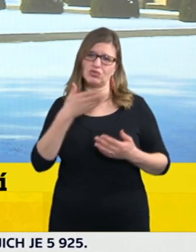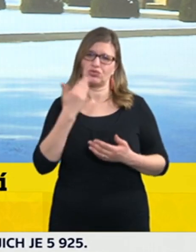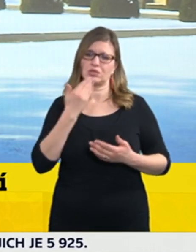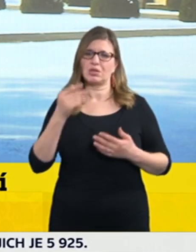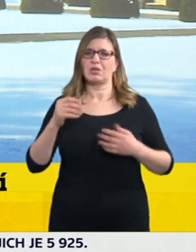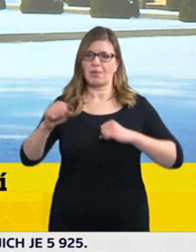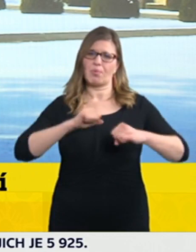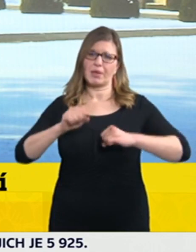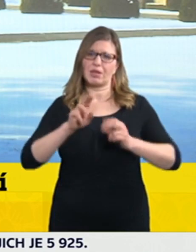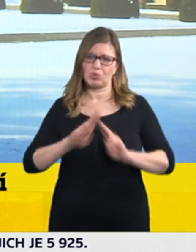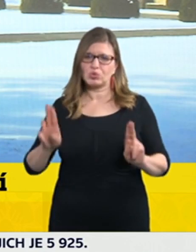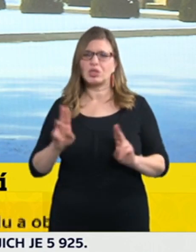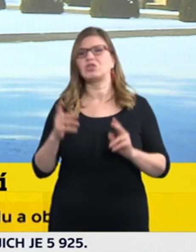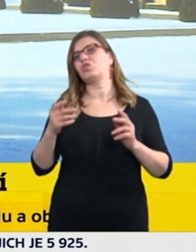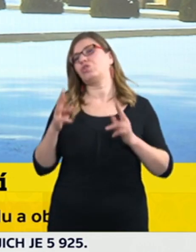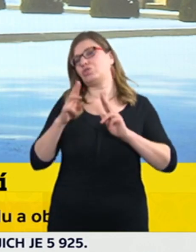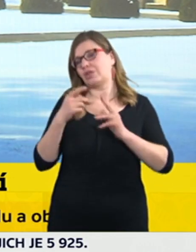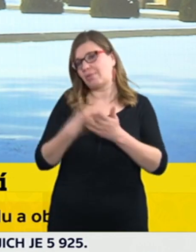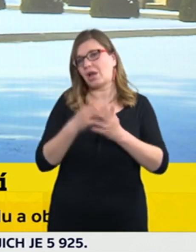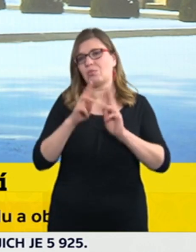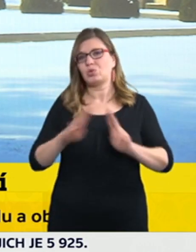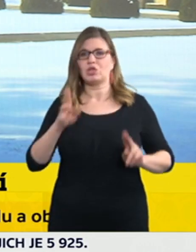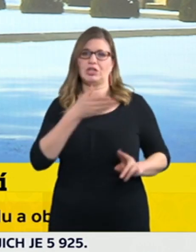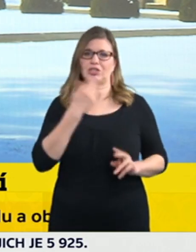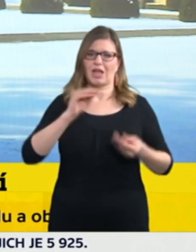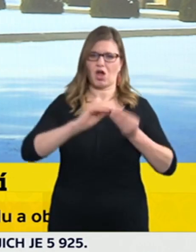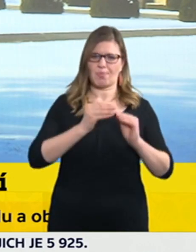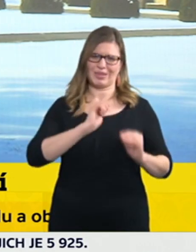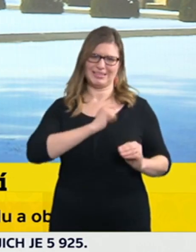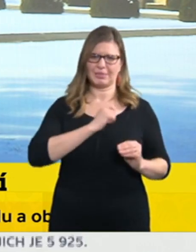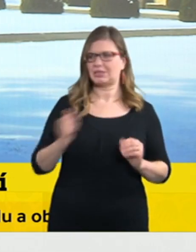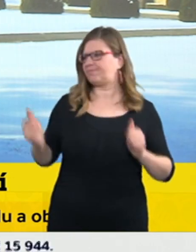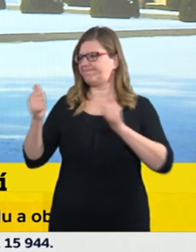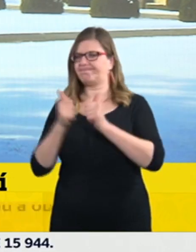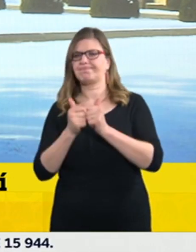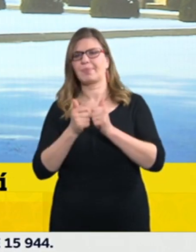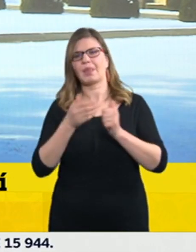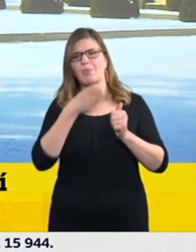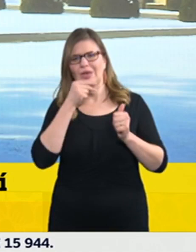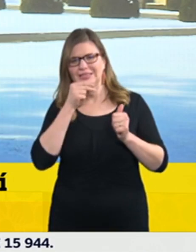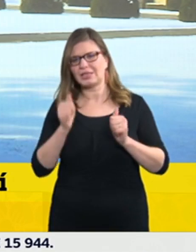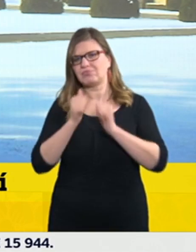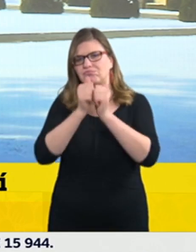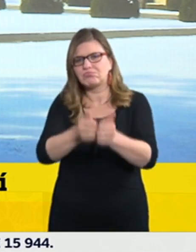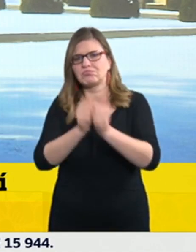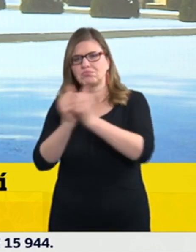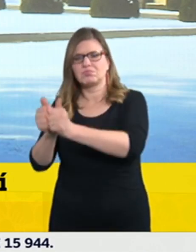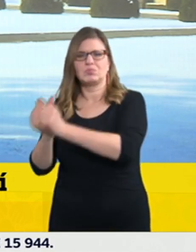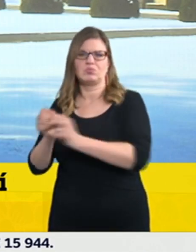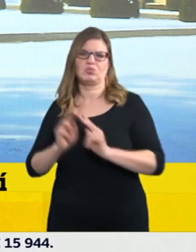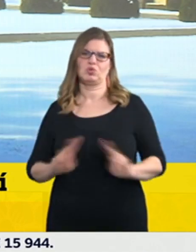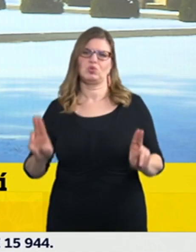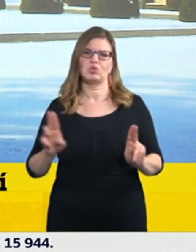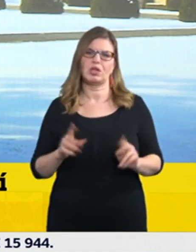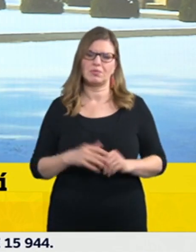bude chodit v tandemu, znamená Česká obchodní inspekce, případně lidé z ministerstva průmyslu obchodu budou dělat odborné zázemí, budou